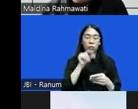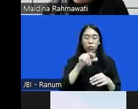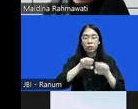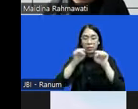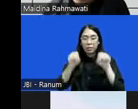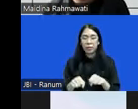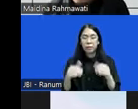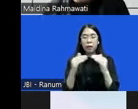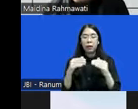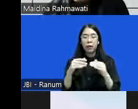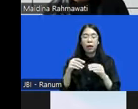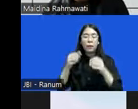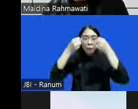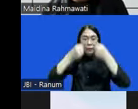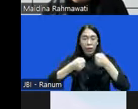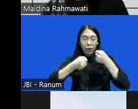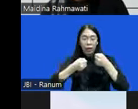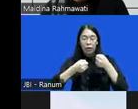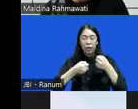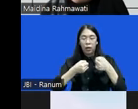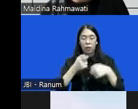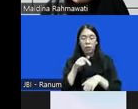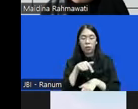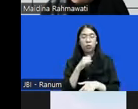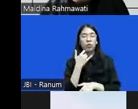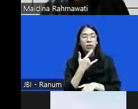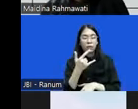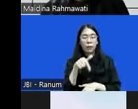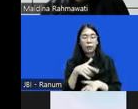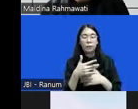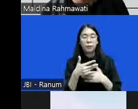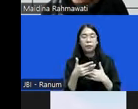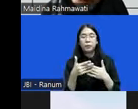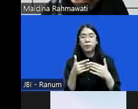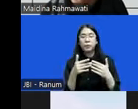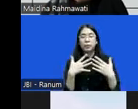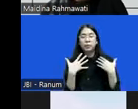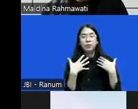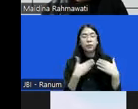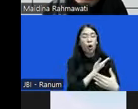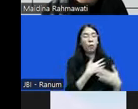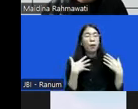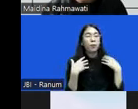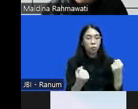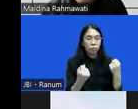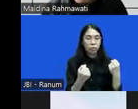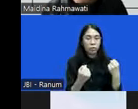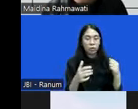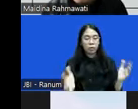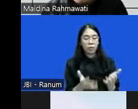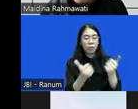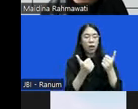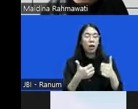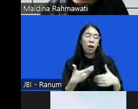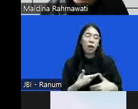intinya dia harus tetap berpegang tugus sama pemulihan korban pemberdayaan dan pemulihan korban